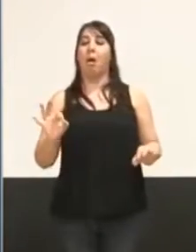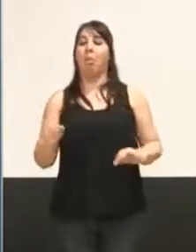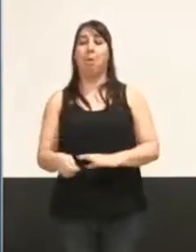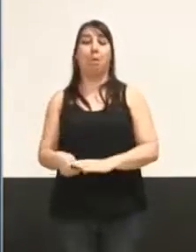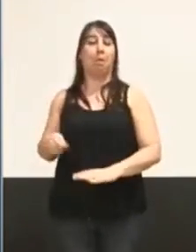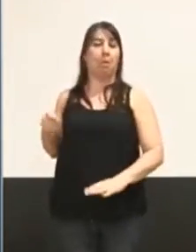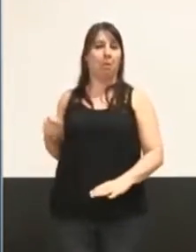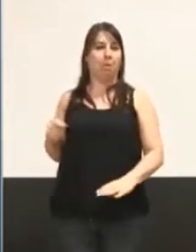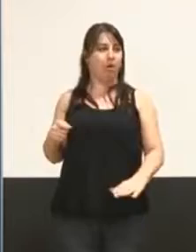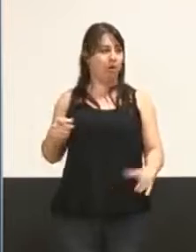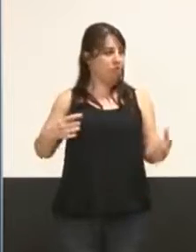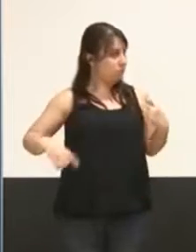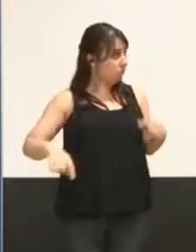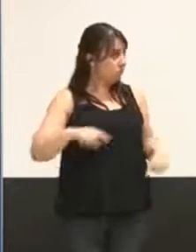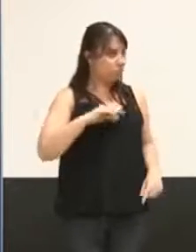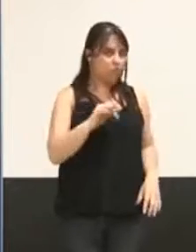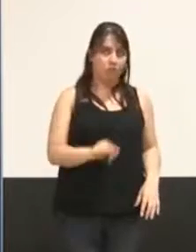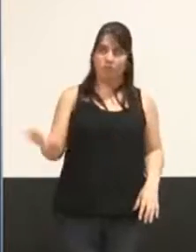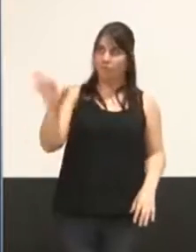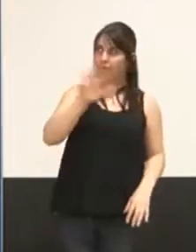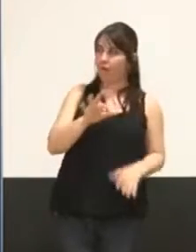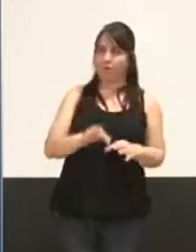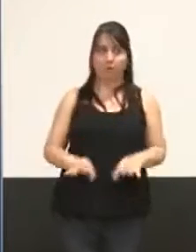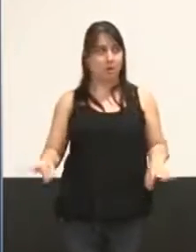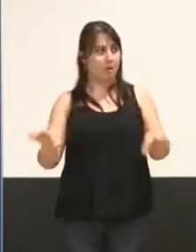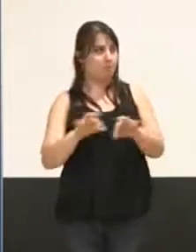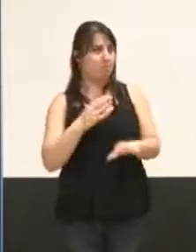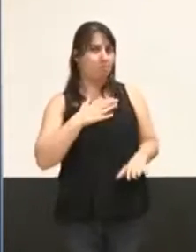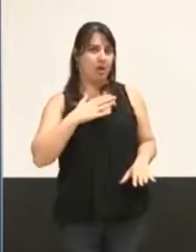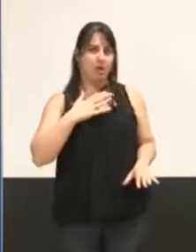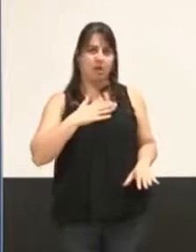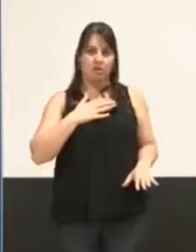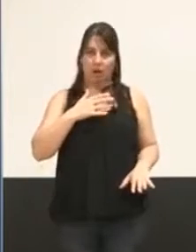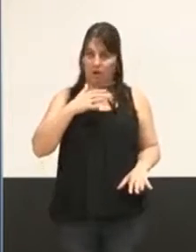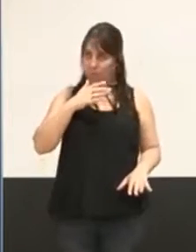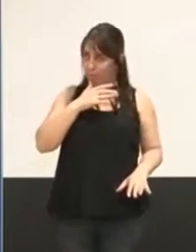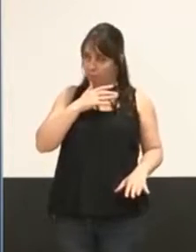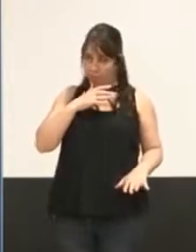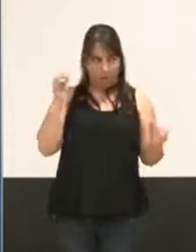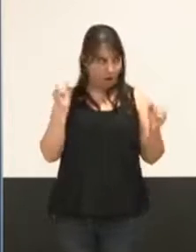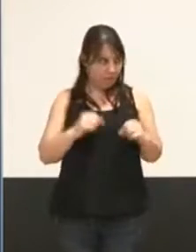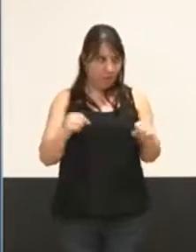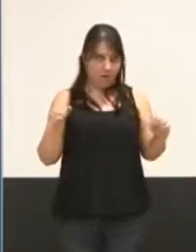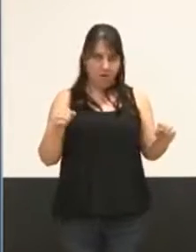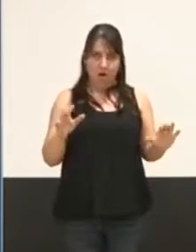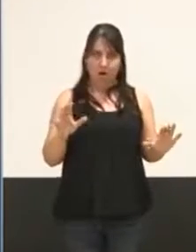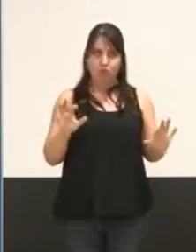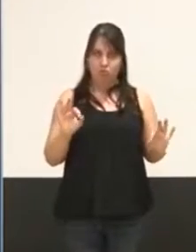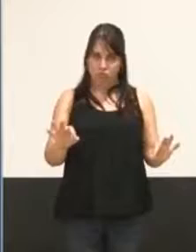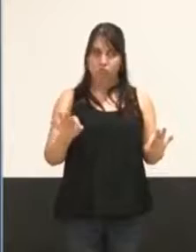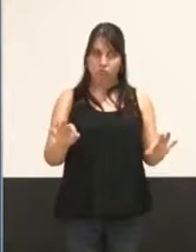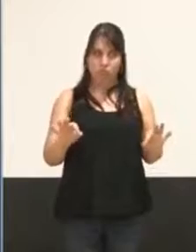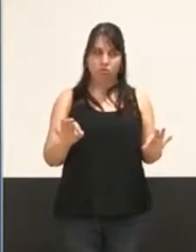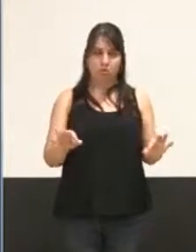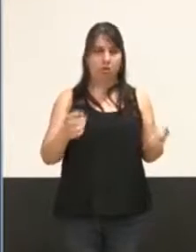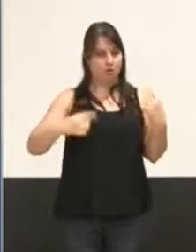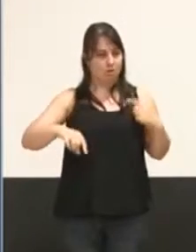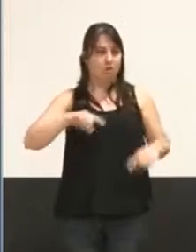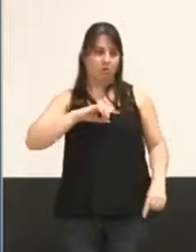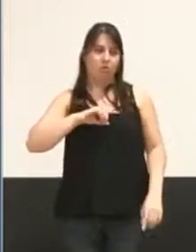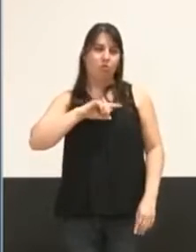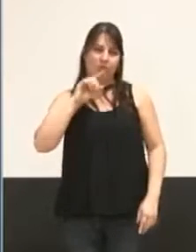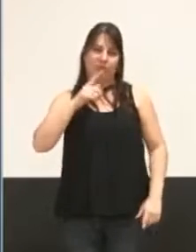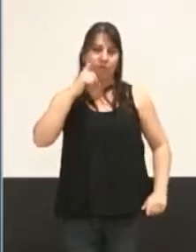Personne dans notre pays ne peut aller contre cette idée-là et c'est un des points sur lesquels il faudra en effet